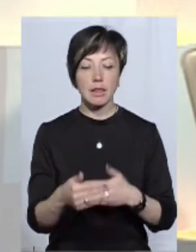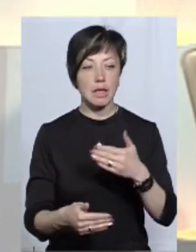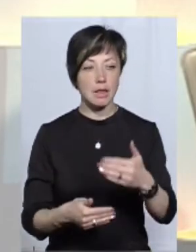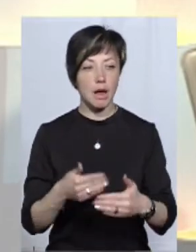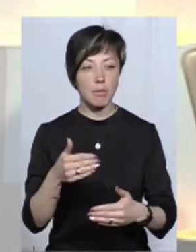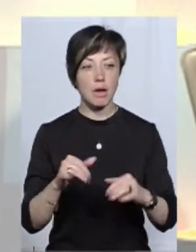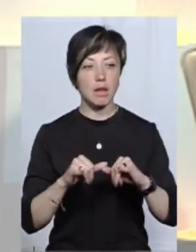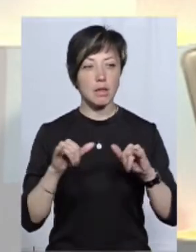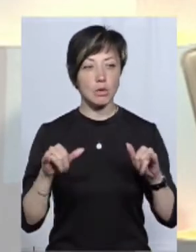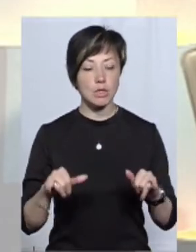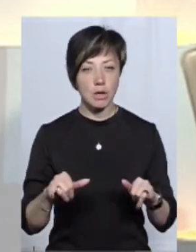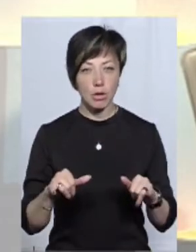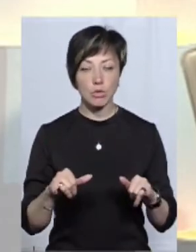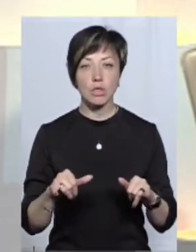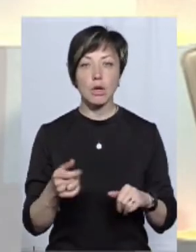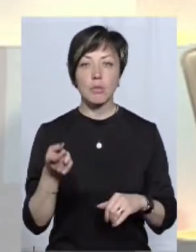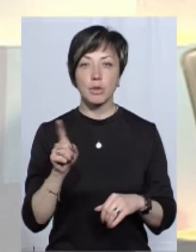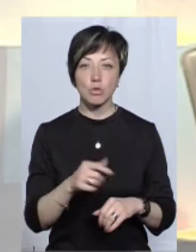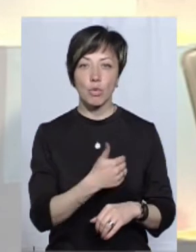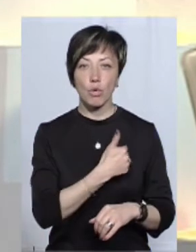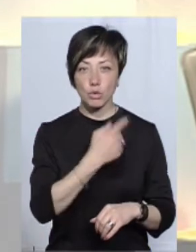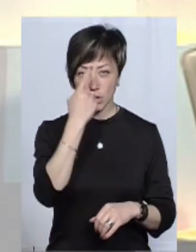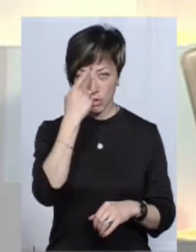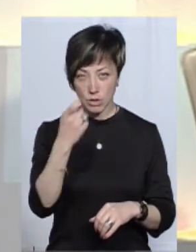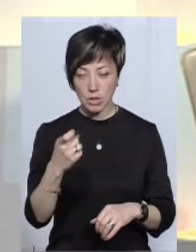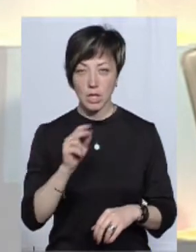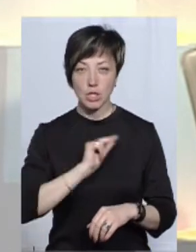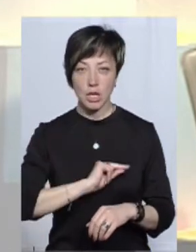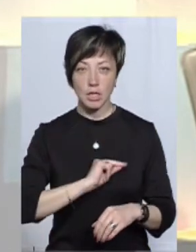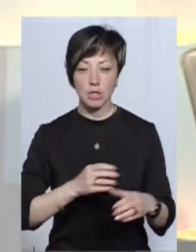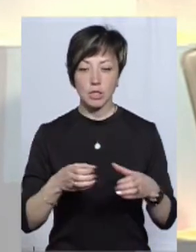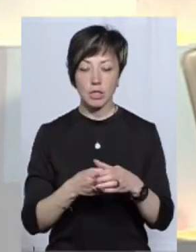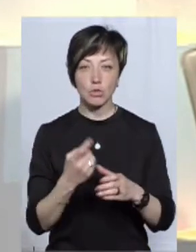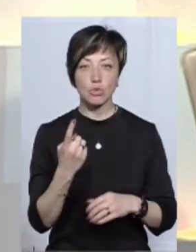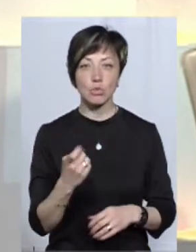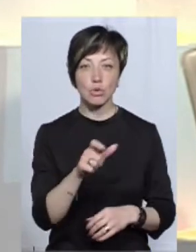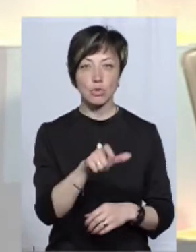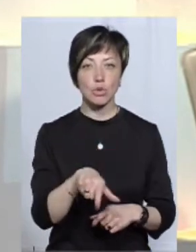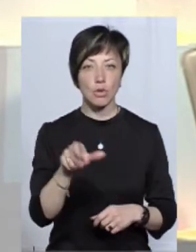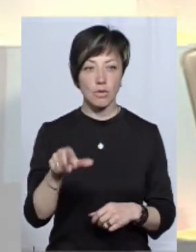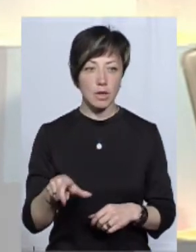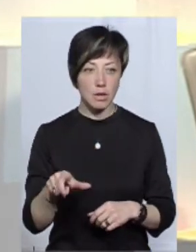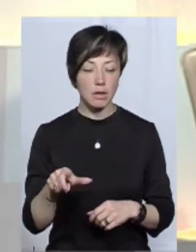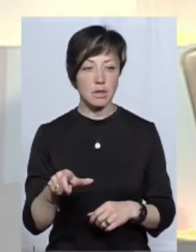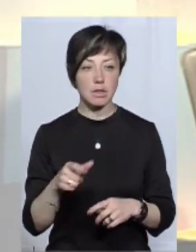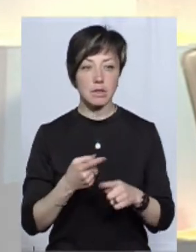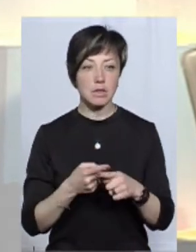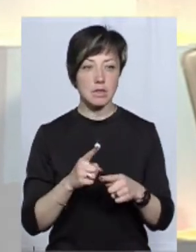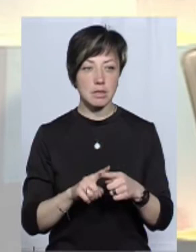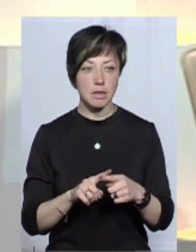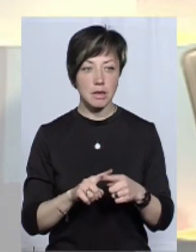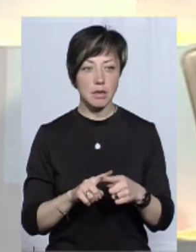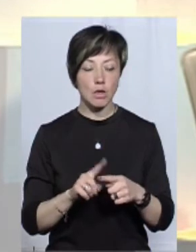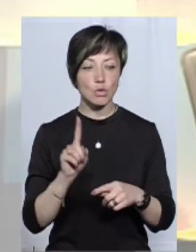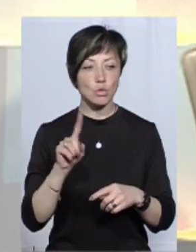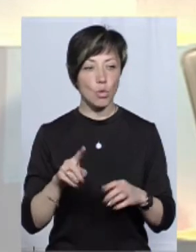наростаюча, при чому хочу наголосити, що штатна чисельність, це 100 чоловік, практично, ну не практично, а